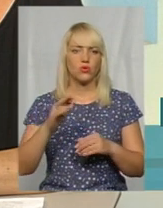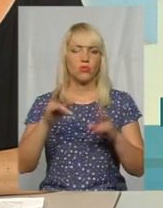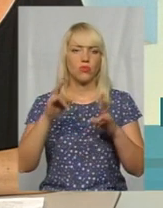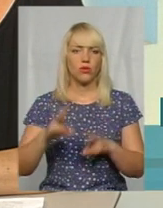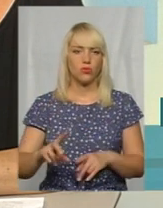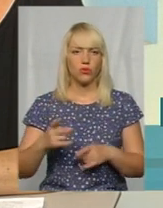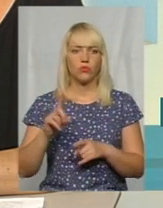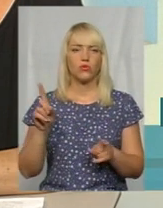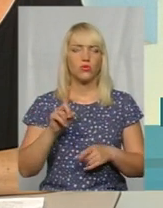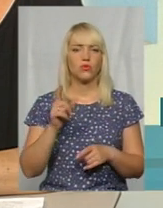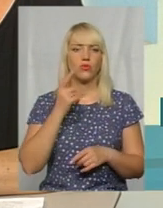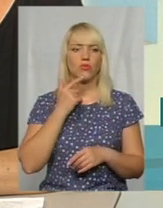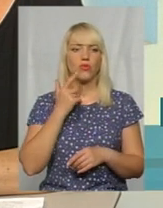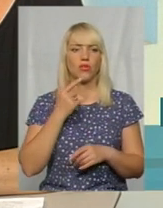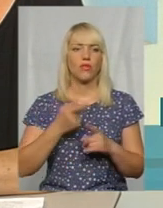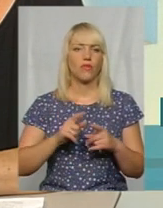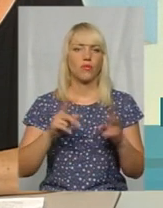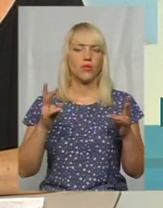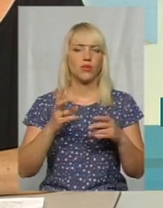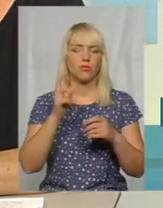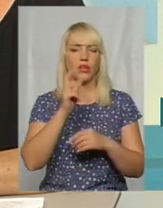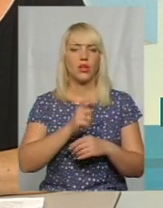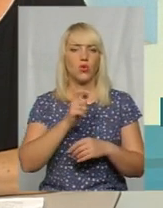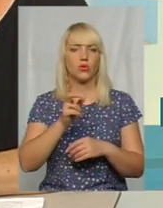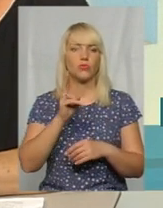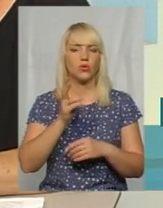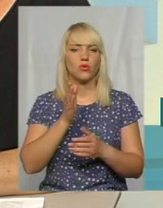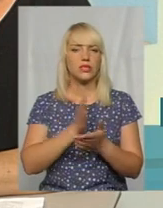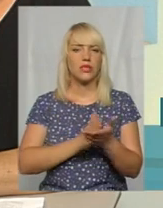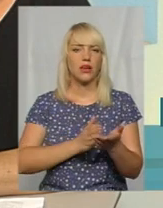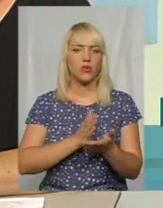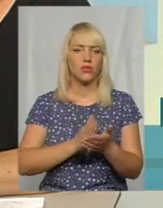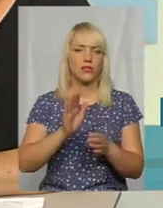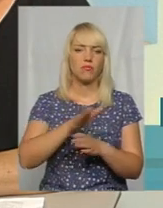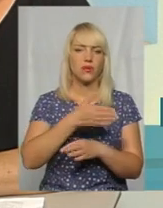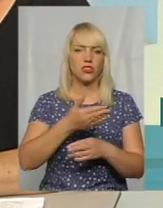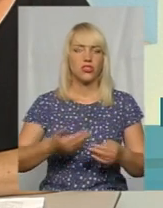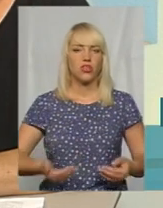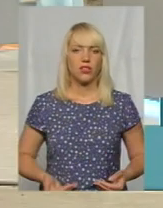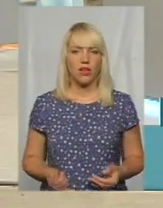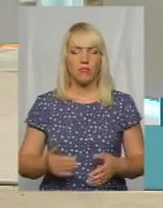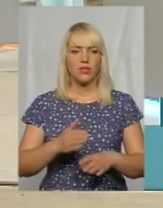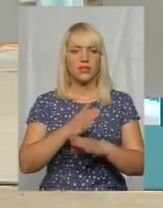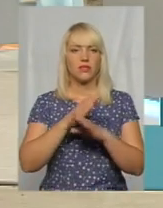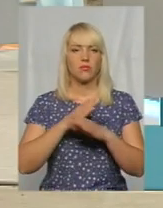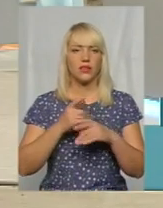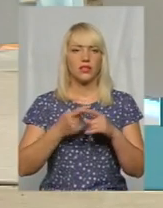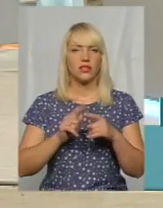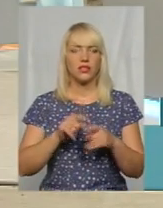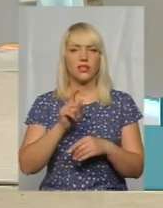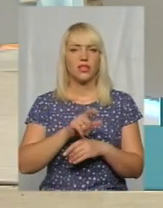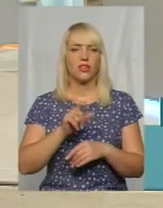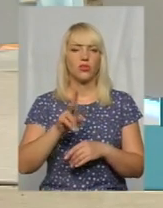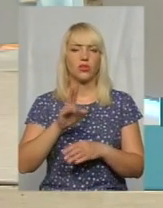дуже потрібна людям, які знаходяться між життям і смертю. Це є люди, які